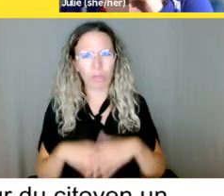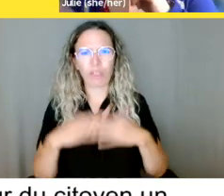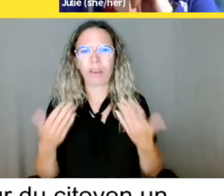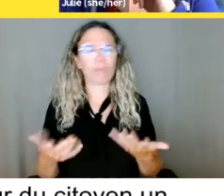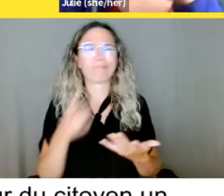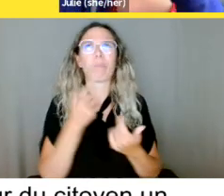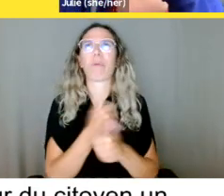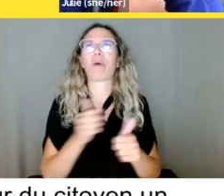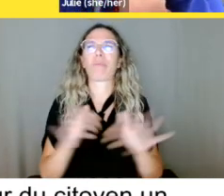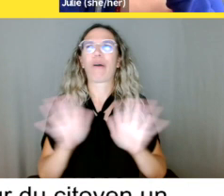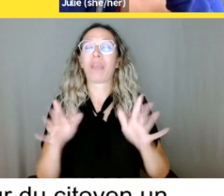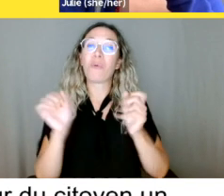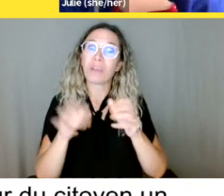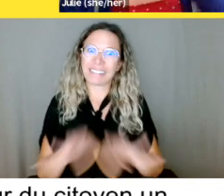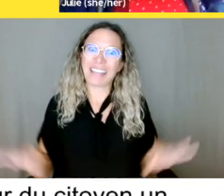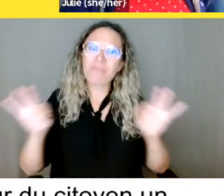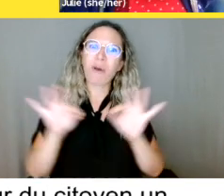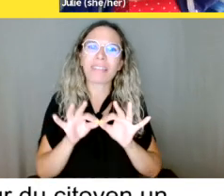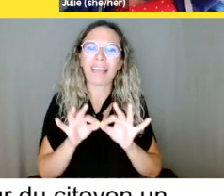Pardon, je vais juste me mettre sur mieux.